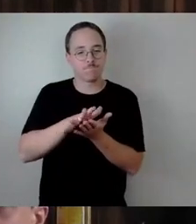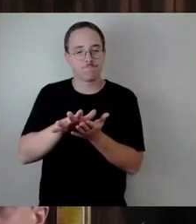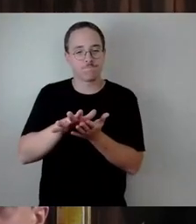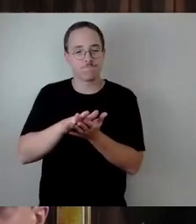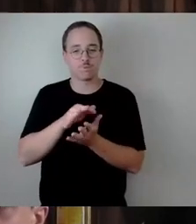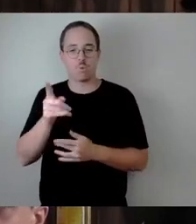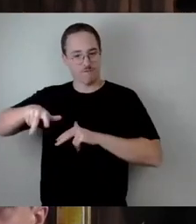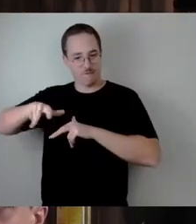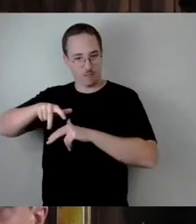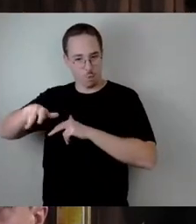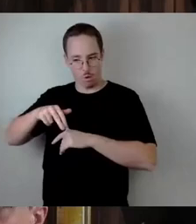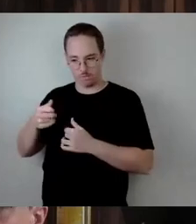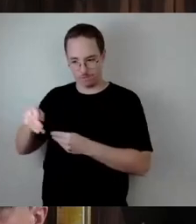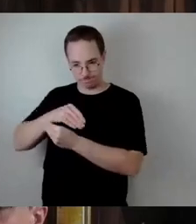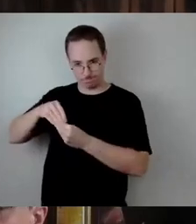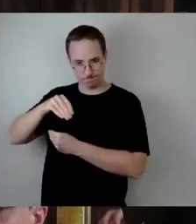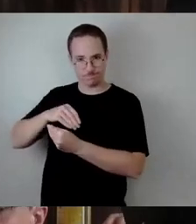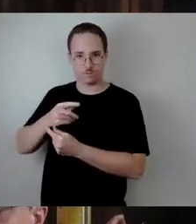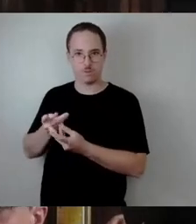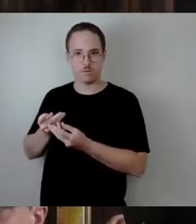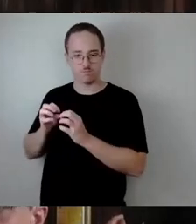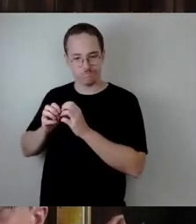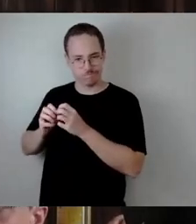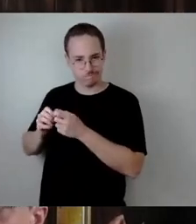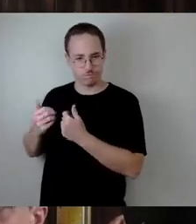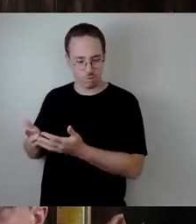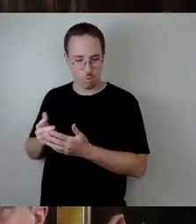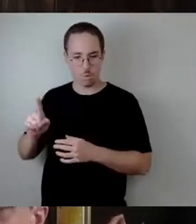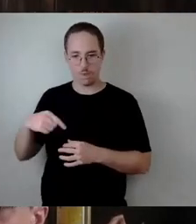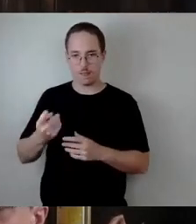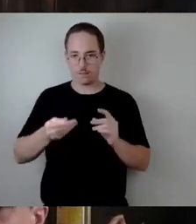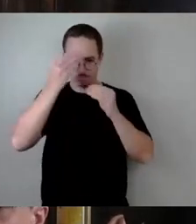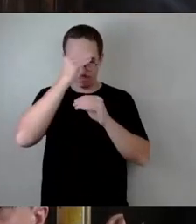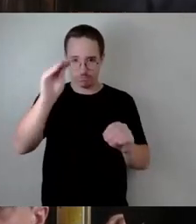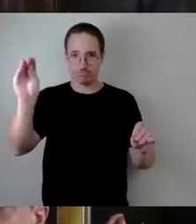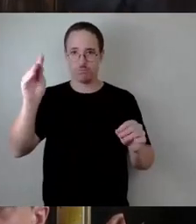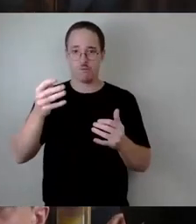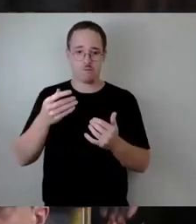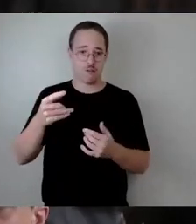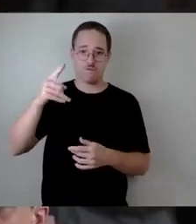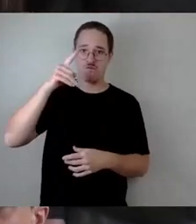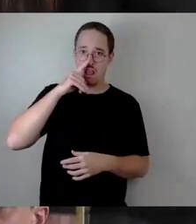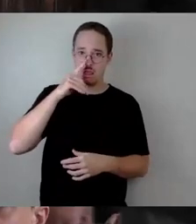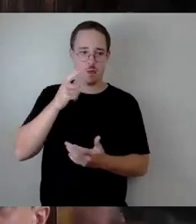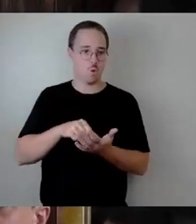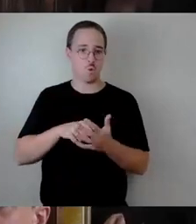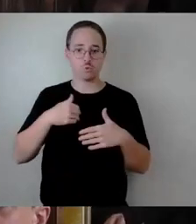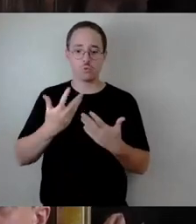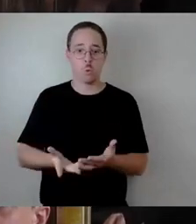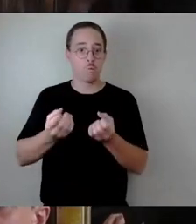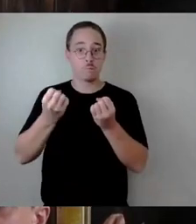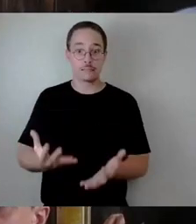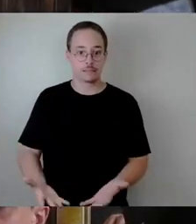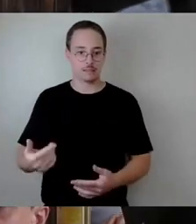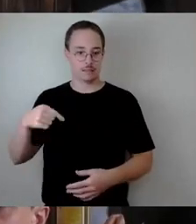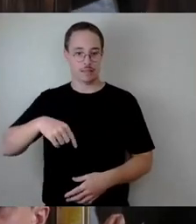uns da mal einen Plan zu skizzieren? Weil das ist ja ein Vorgang, ich sage mal mit der Tragweite, den hatten wir in unserer Stadt noch nicht. Und da müssen wir, glaube ich,